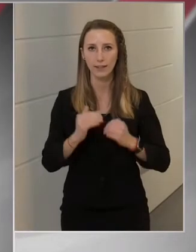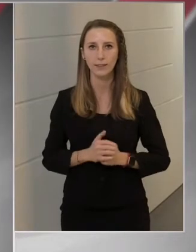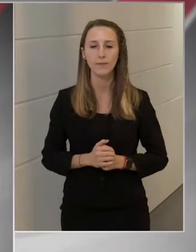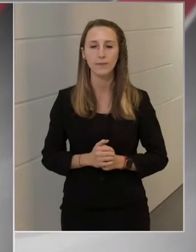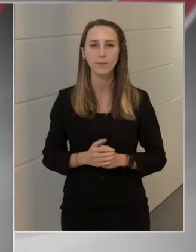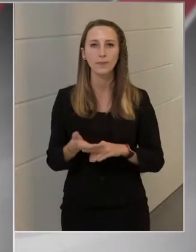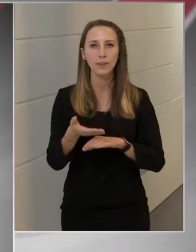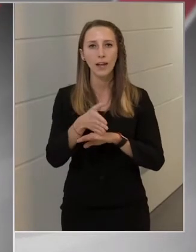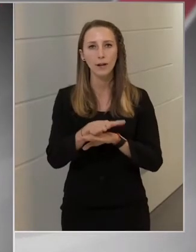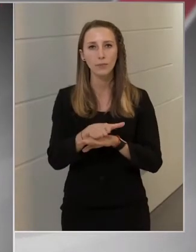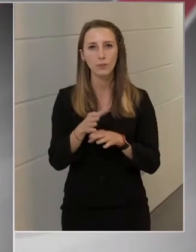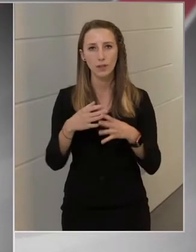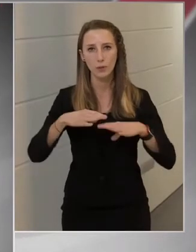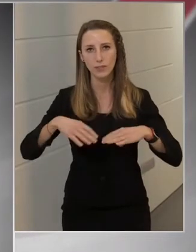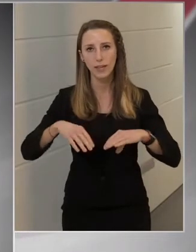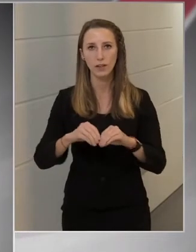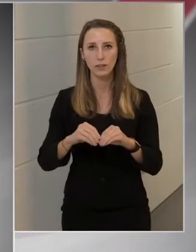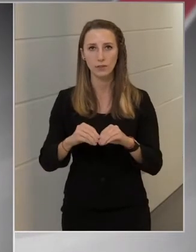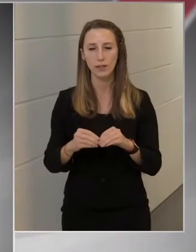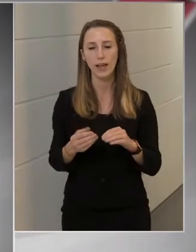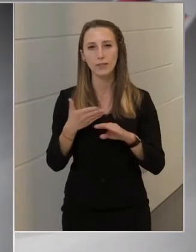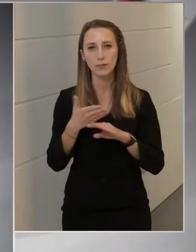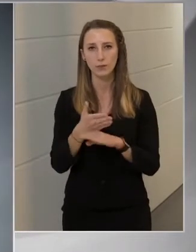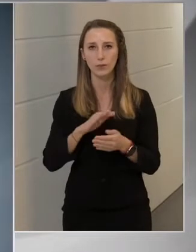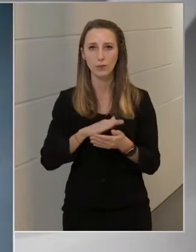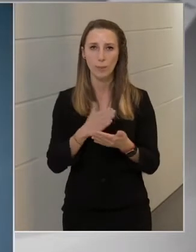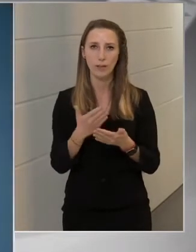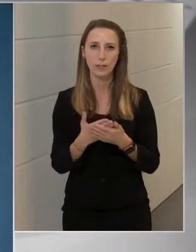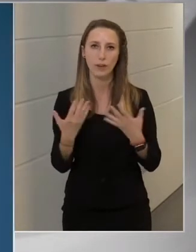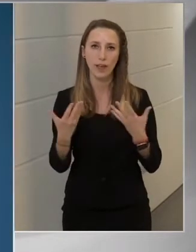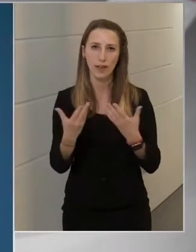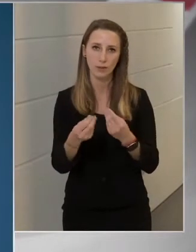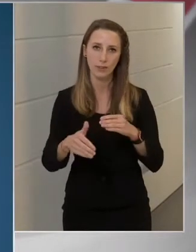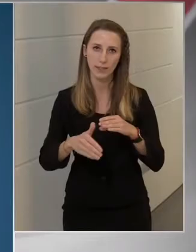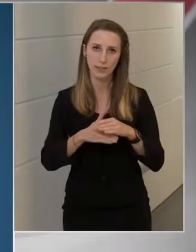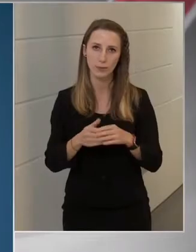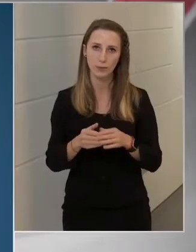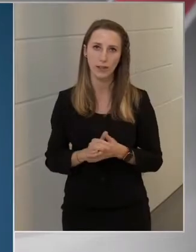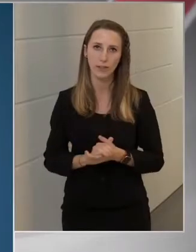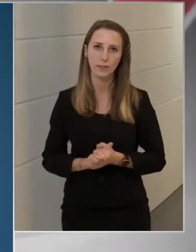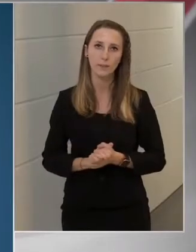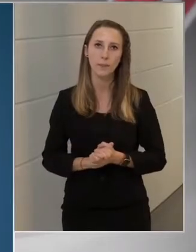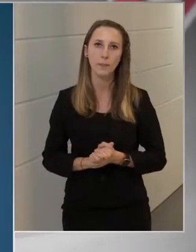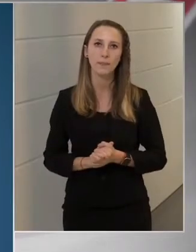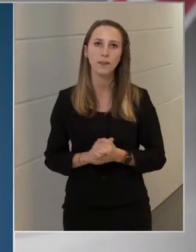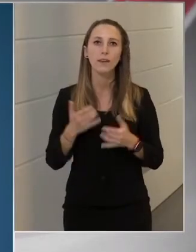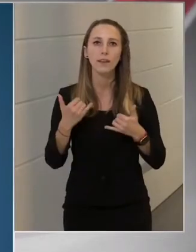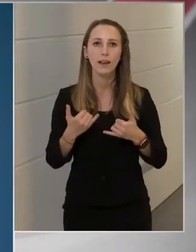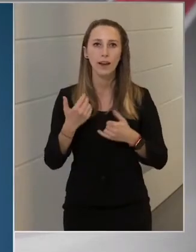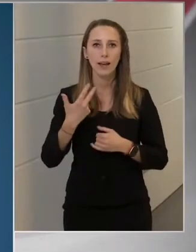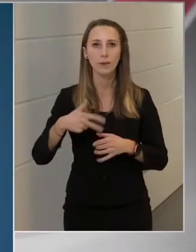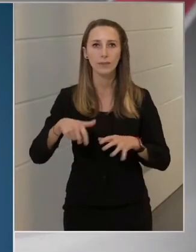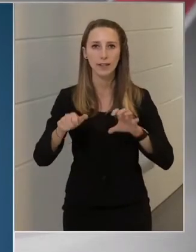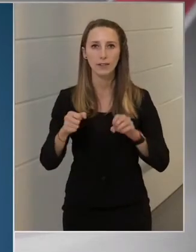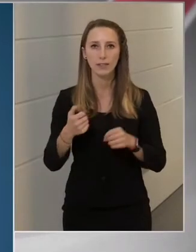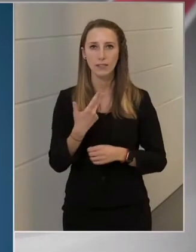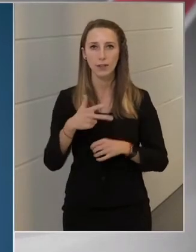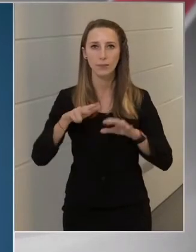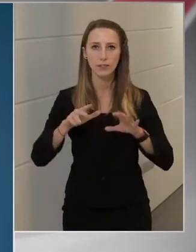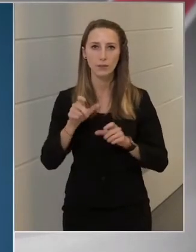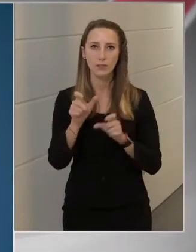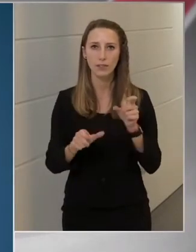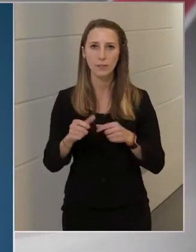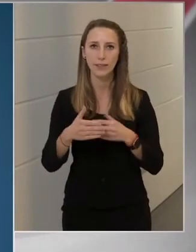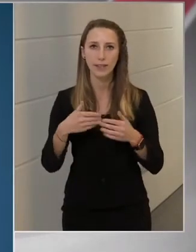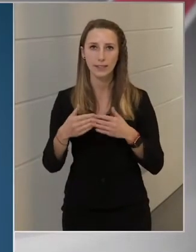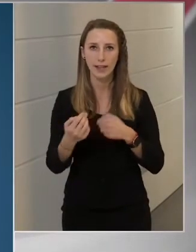Az elhúnytak hozzátartozóinak ezúton tolmácsoljuk együttérzésünket. Jelenleg 3638 szemét